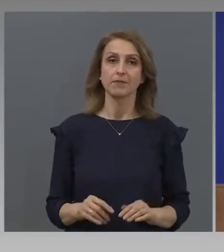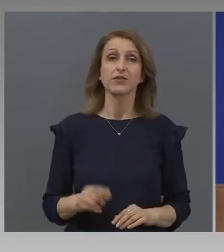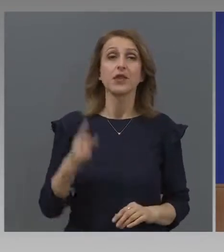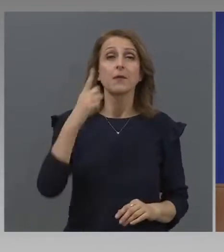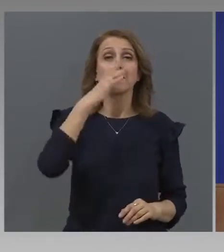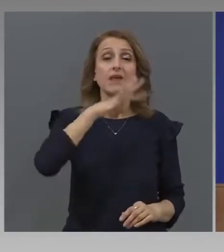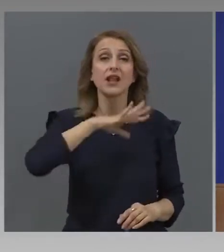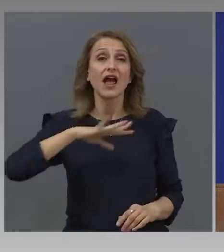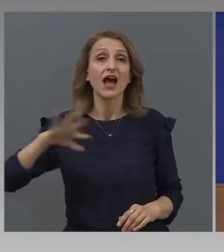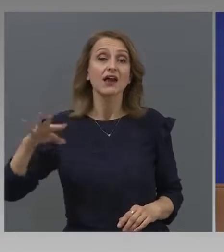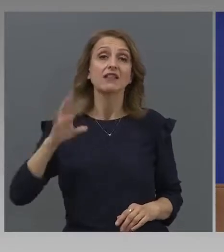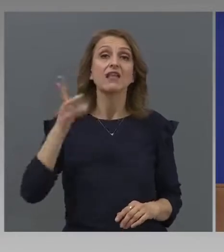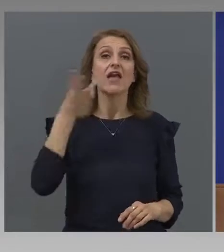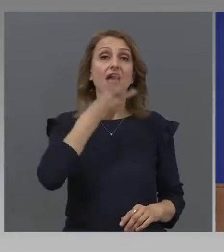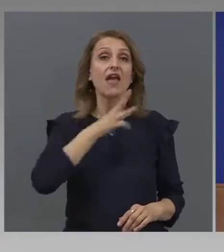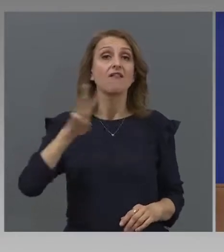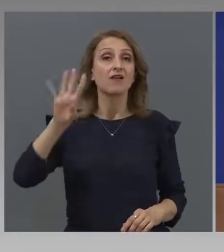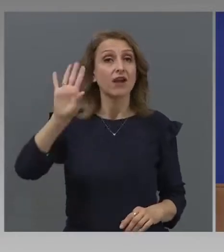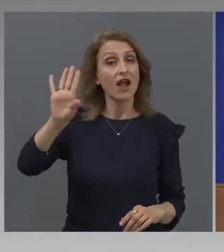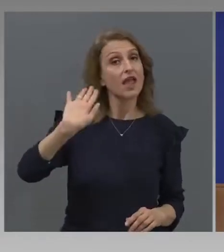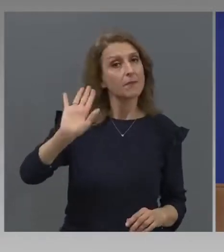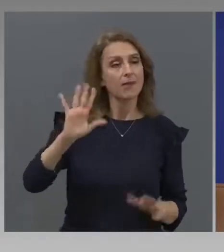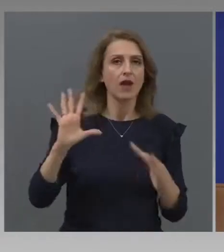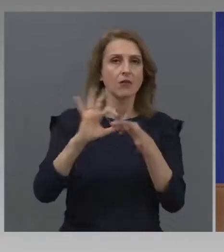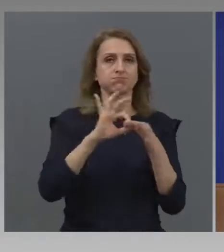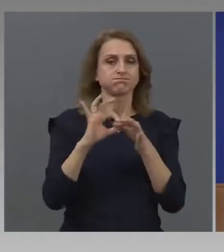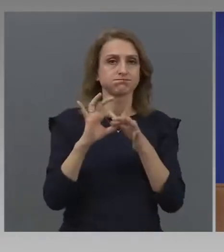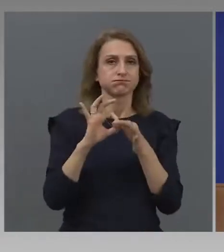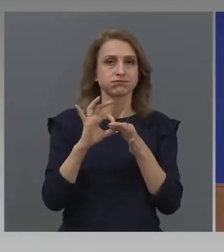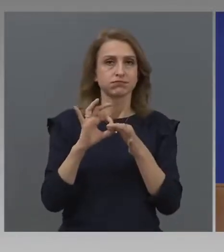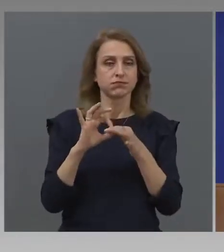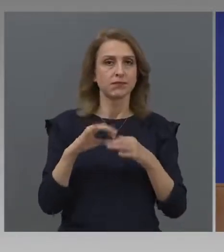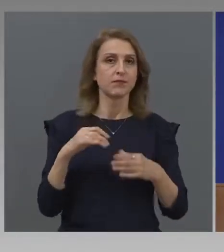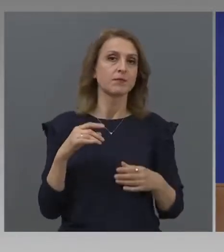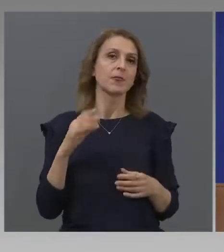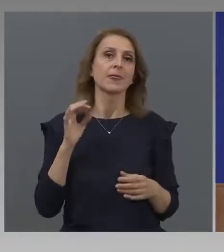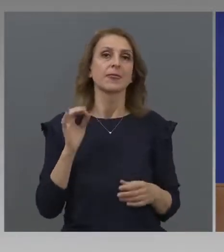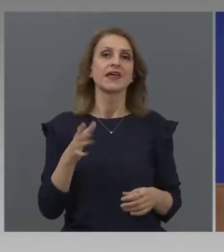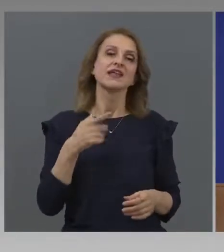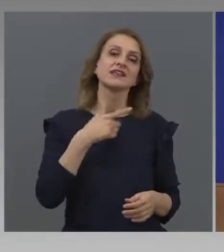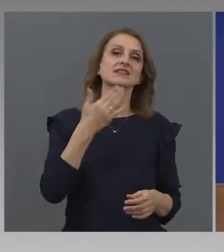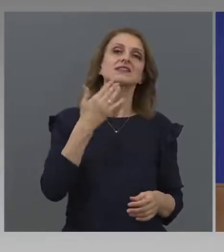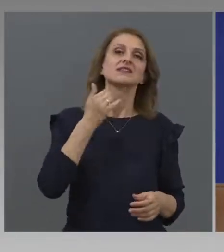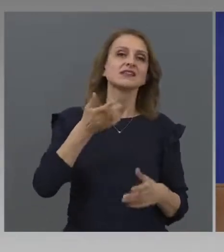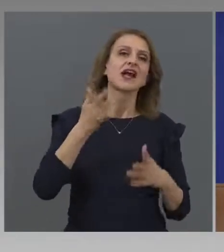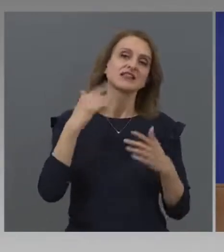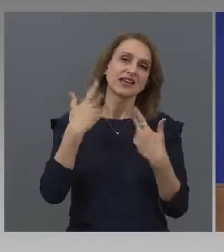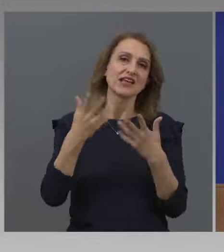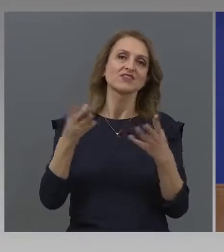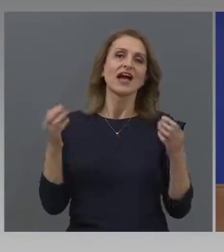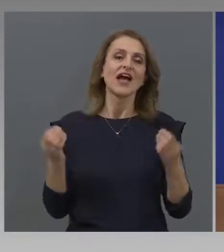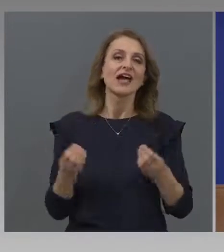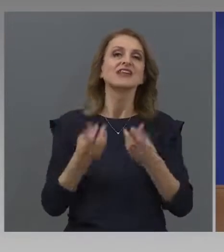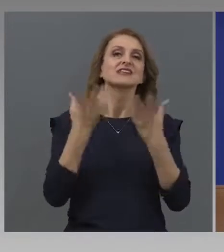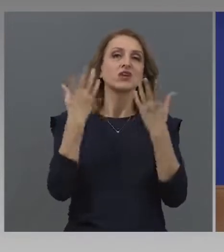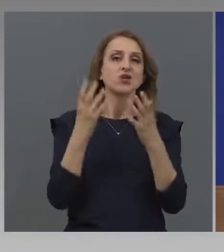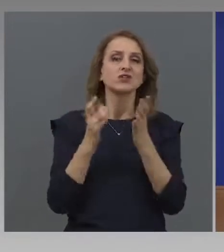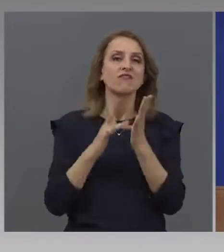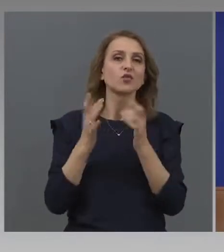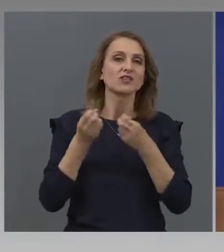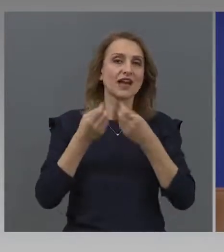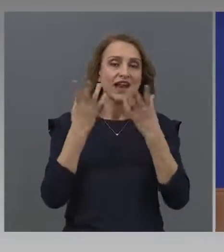Милиарди евра, имаш си се вързал за... Ете, кака ми го каза. Това ще вика, Криси и Христос Воскреси, тия си жива и здрава.